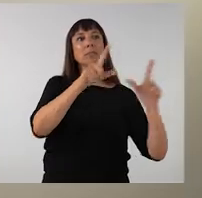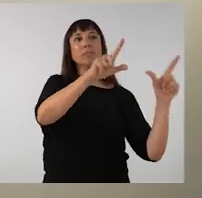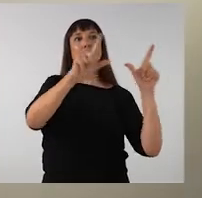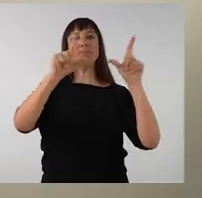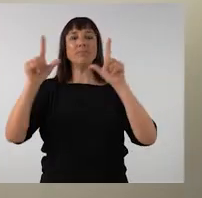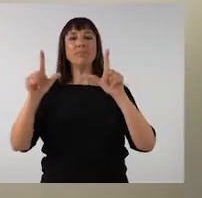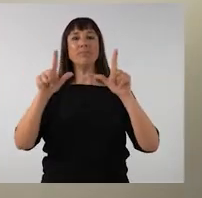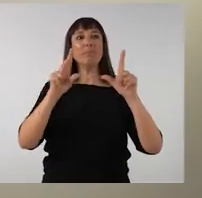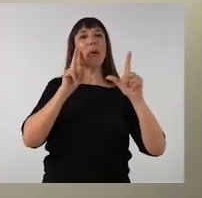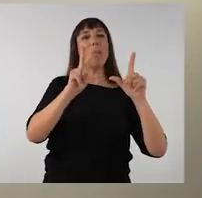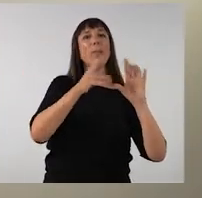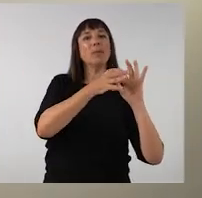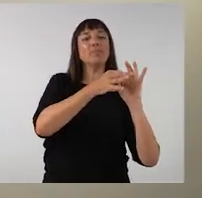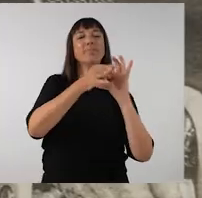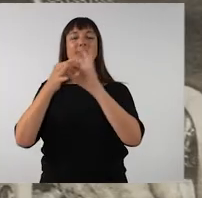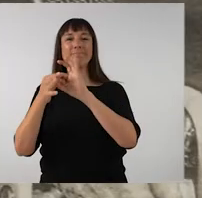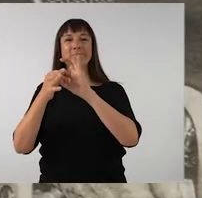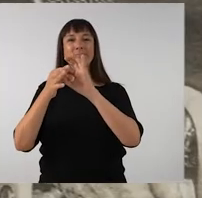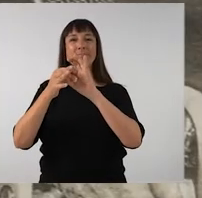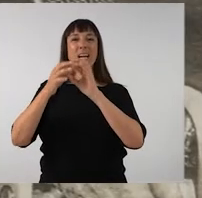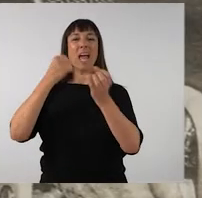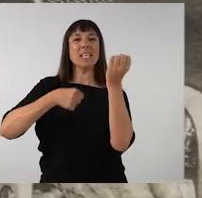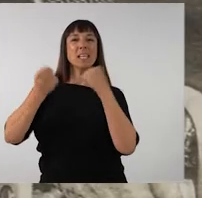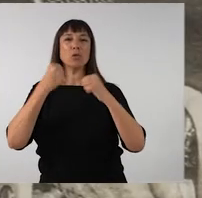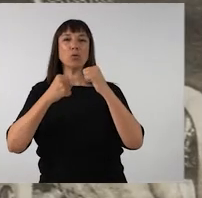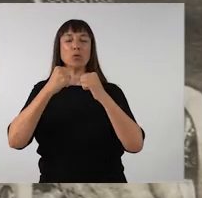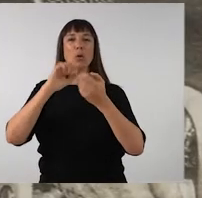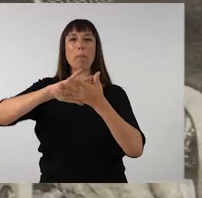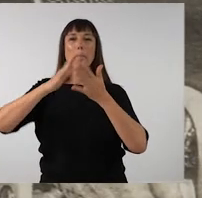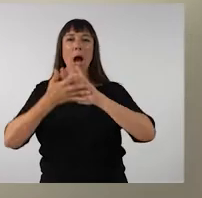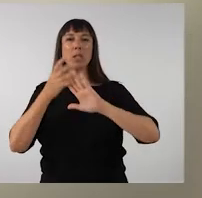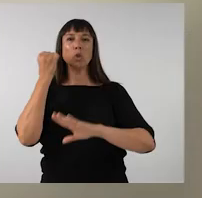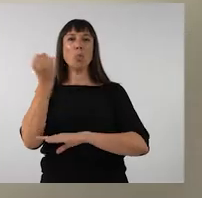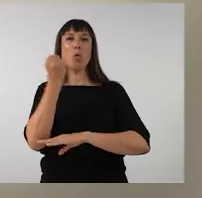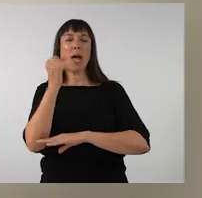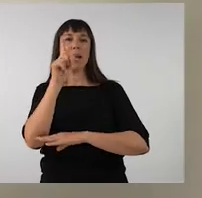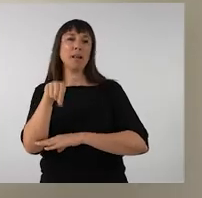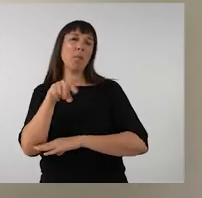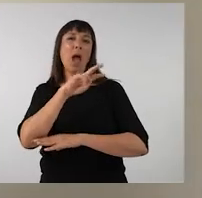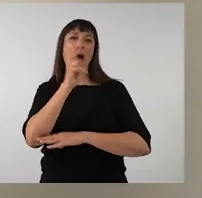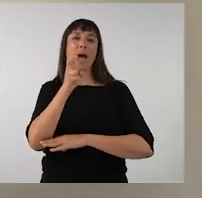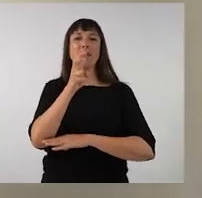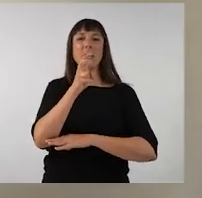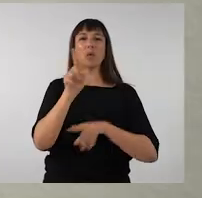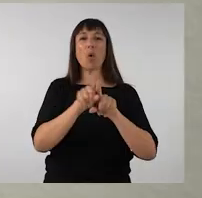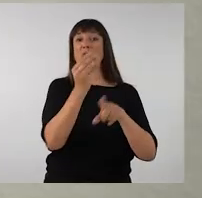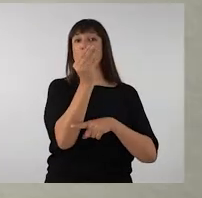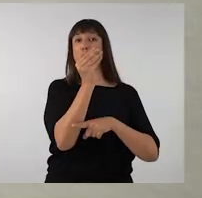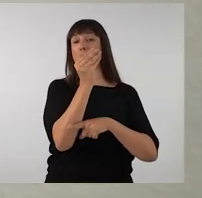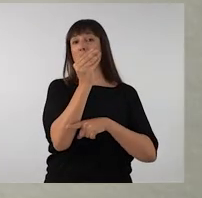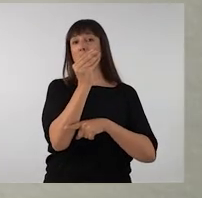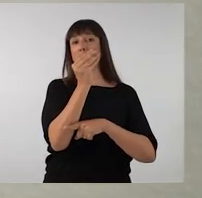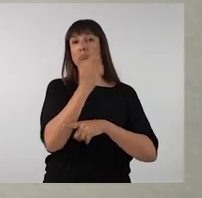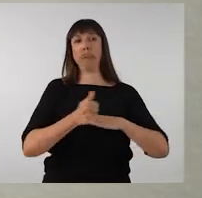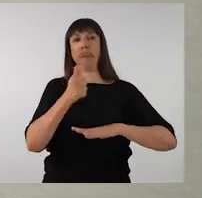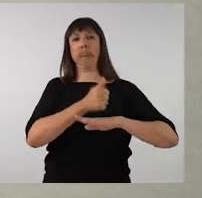veiem certes correspondències entre aquests gestos de les mans del poder i aquests altres gestos de certes figures